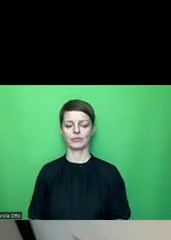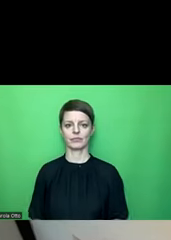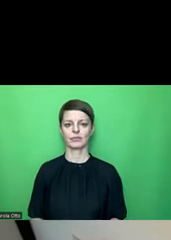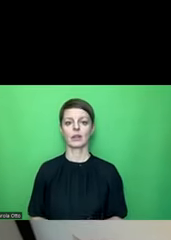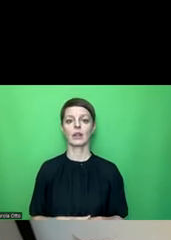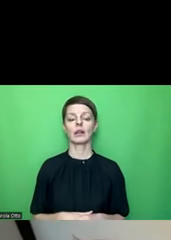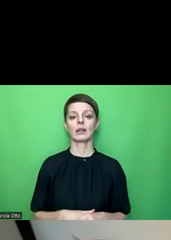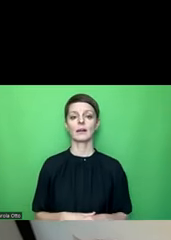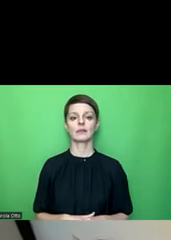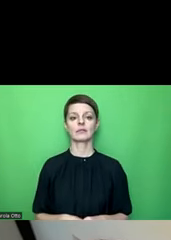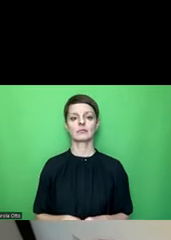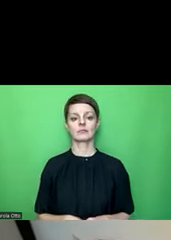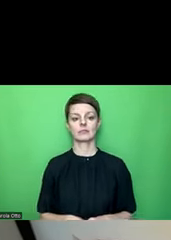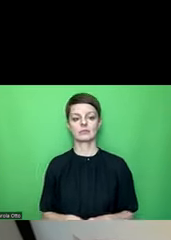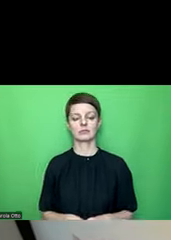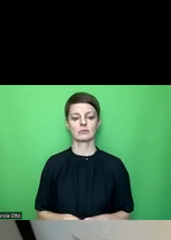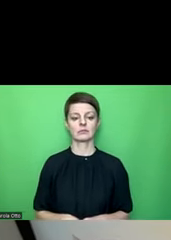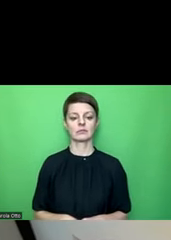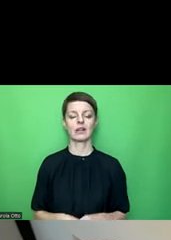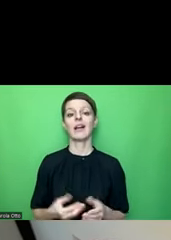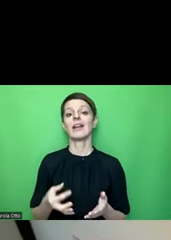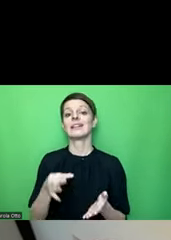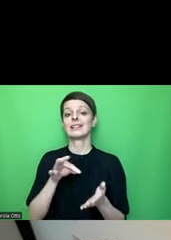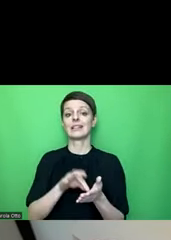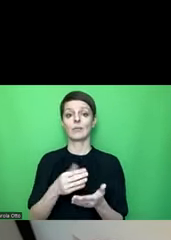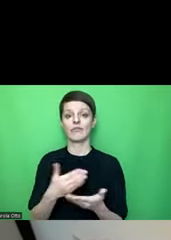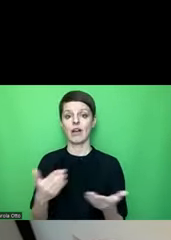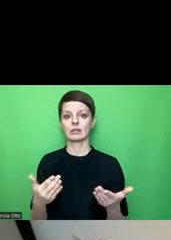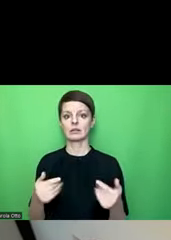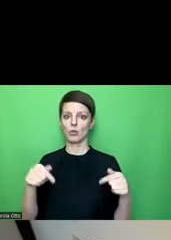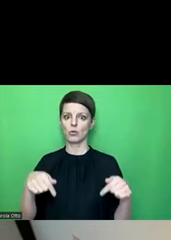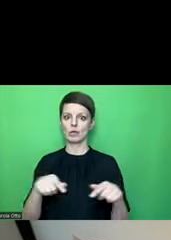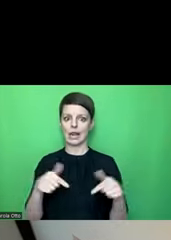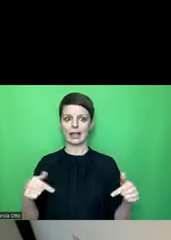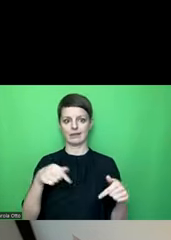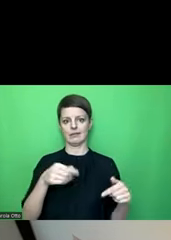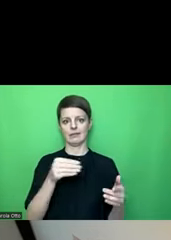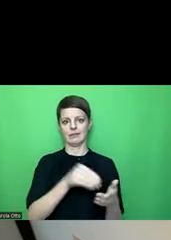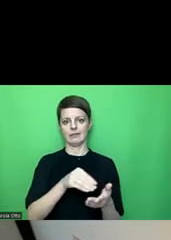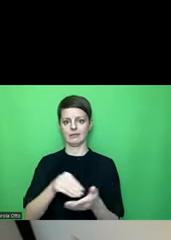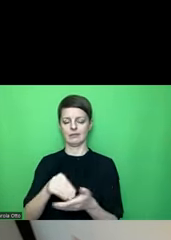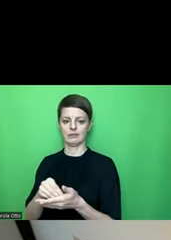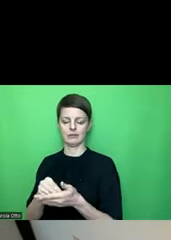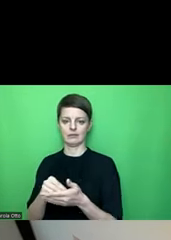Eventuell also ein Tipp ist immer die Legende mit rein zu machen in die Kuchenteile, dann muss man nicht Color Coding